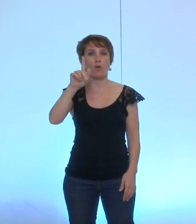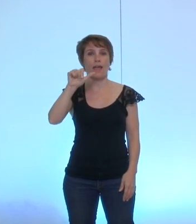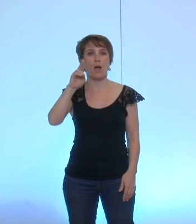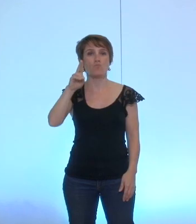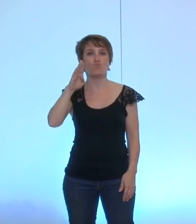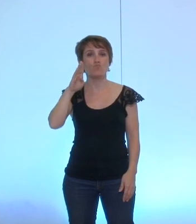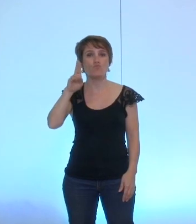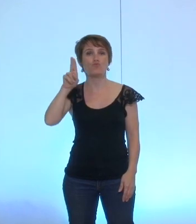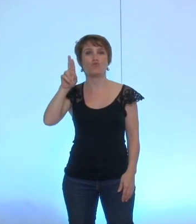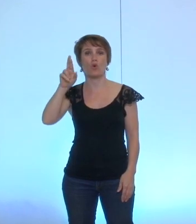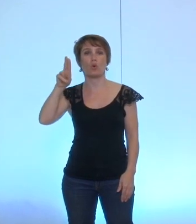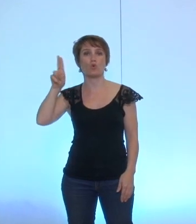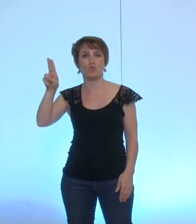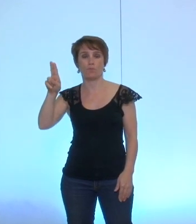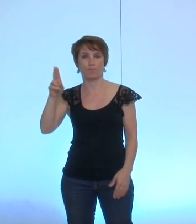Merci, M. le maire.